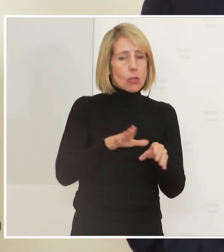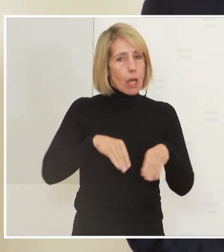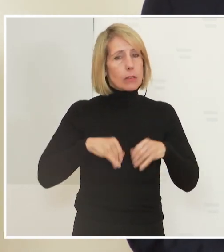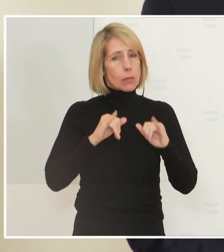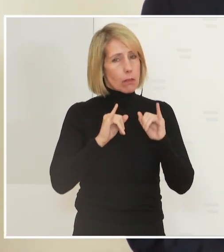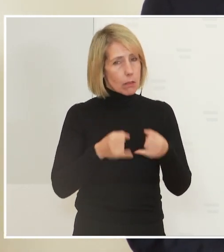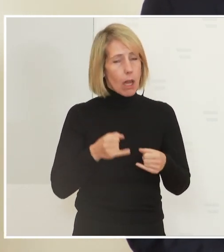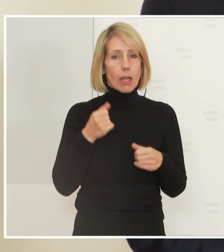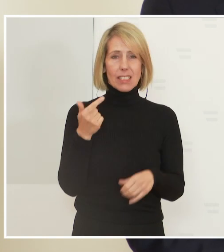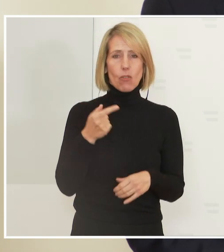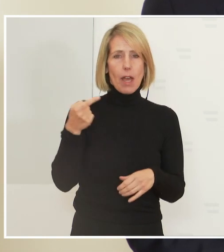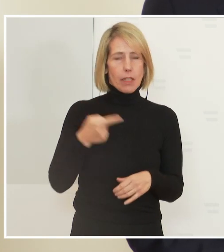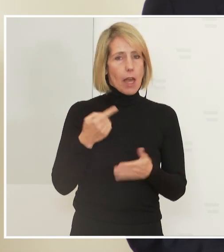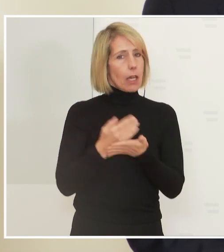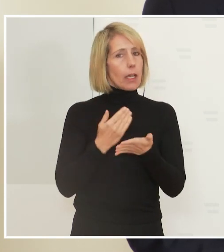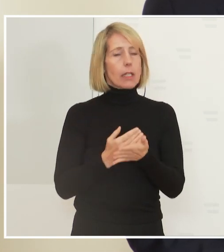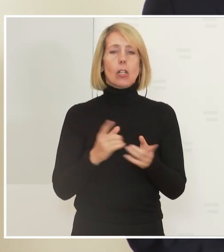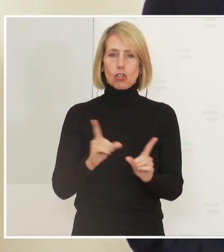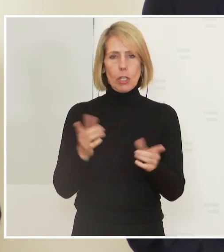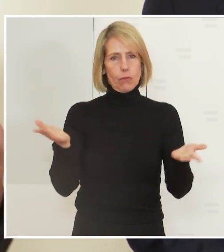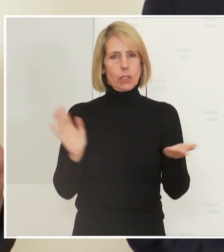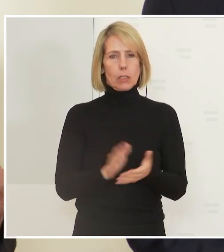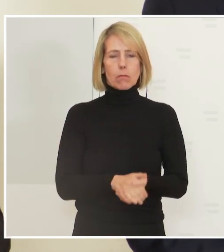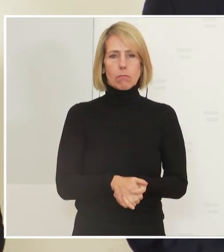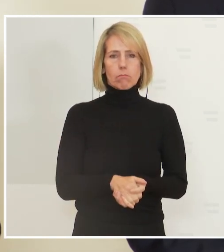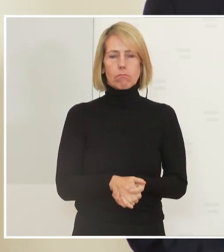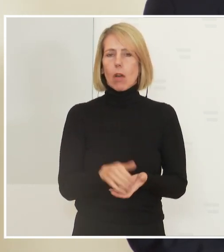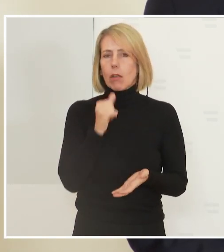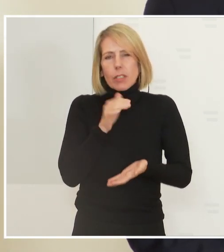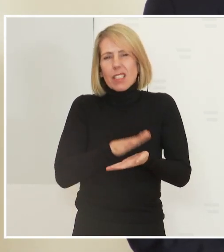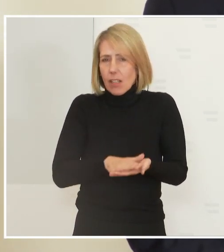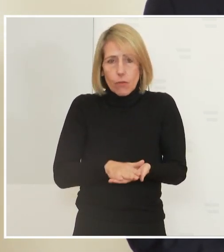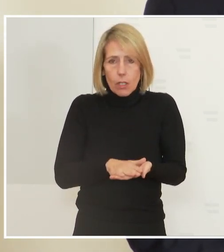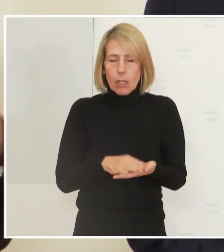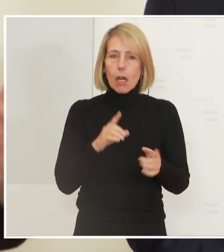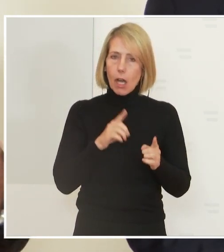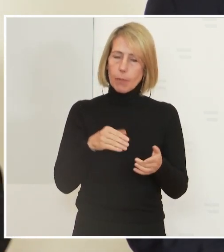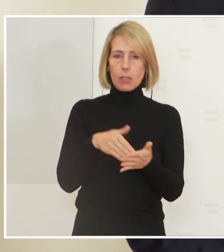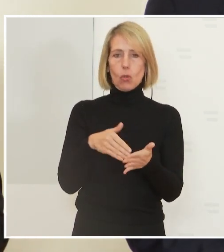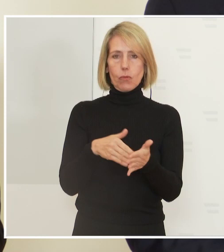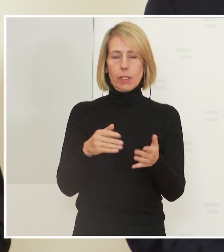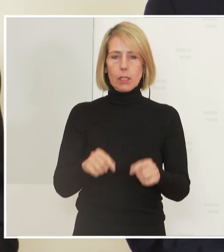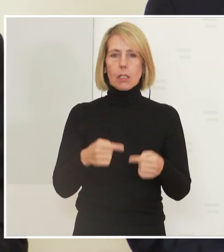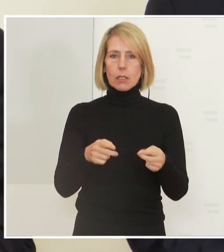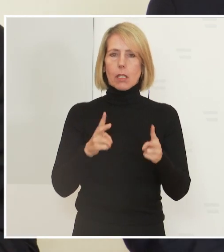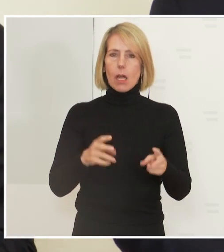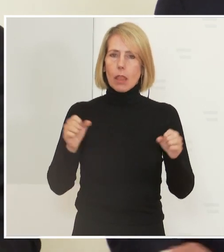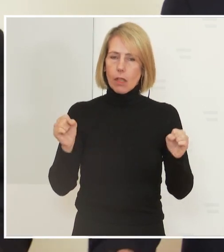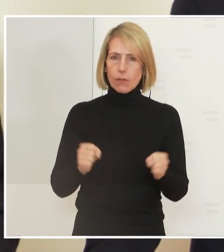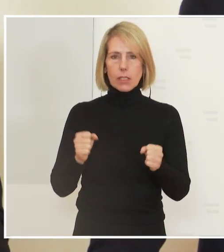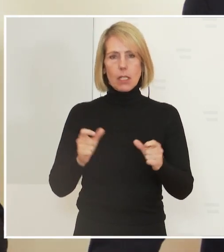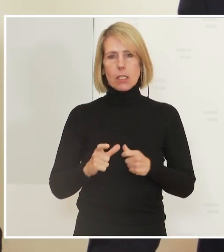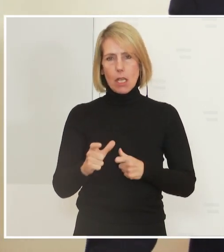eine 2G-Regelung stattfindet. Das ist nicht so einfach, aber notwendig, damit wir auch diese Wintersaison